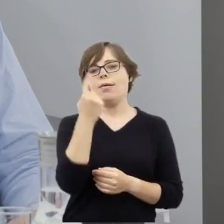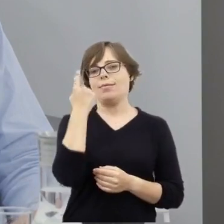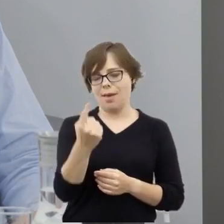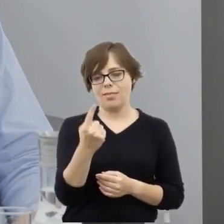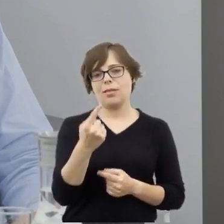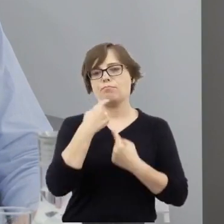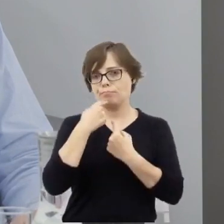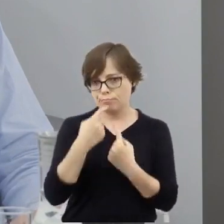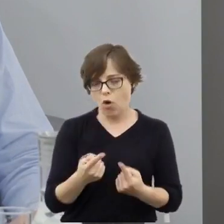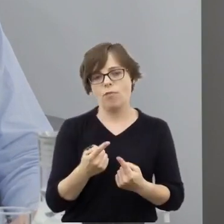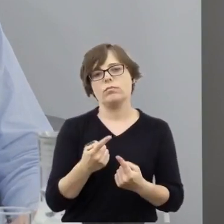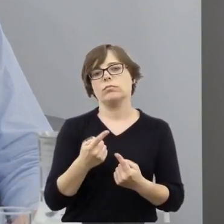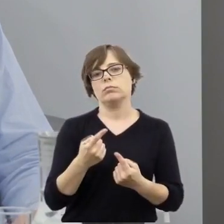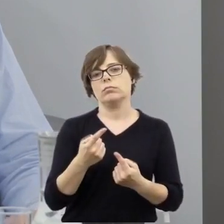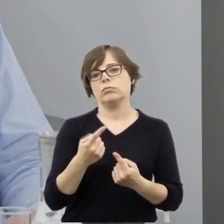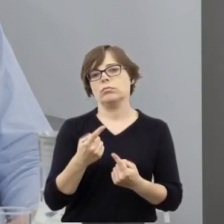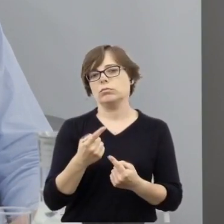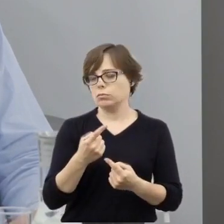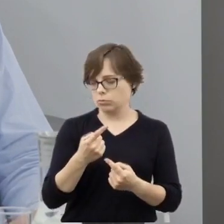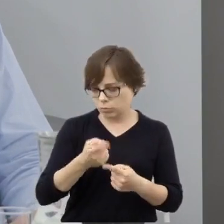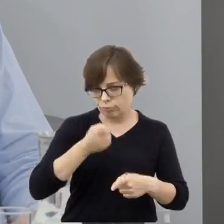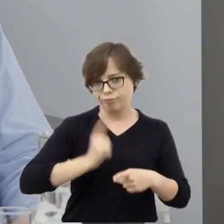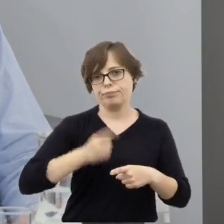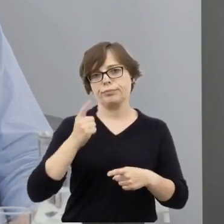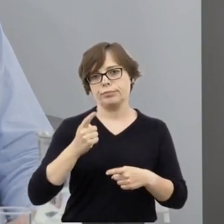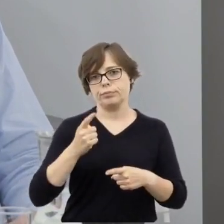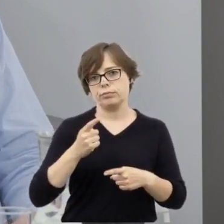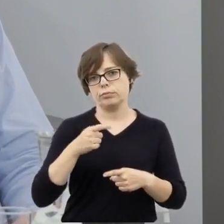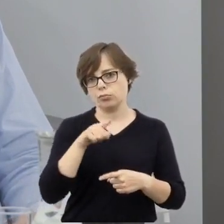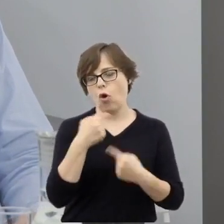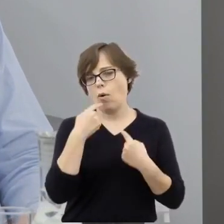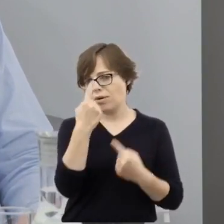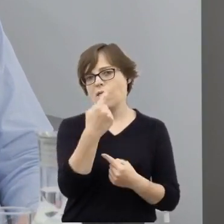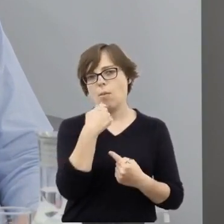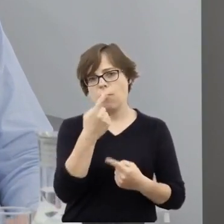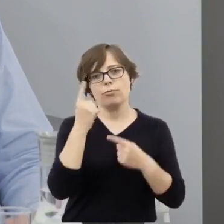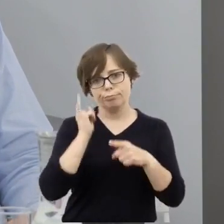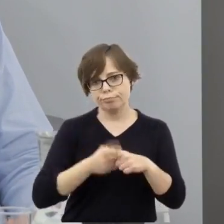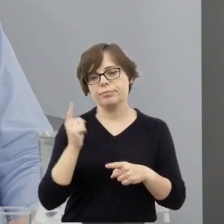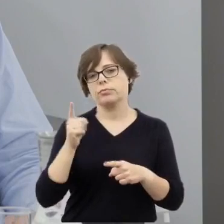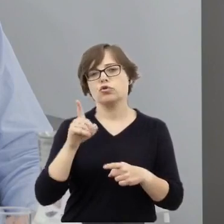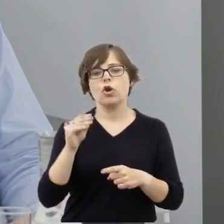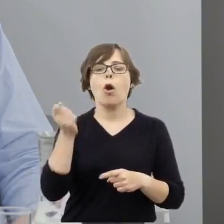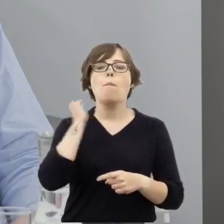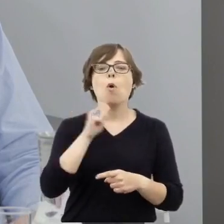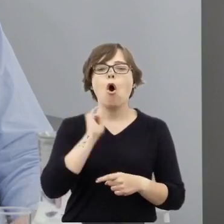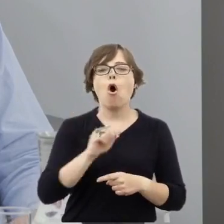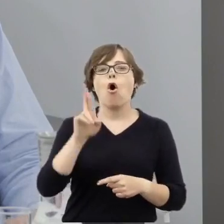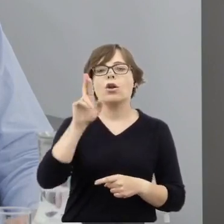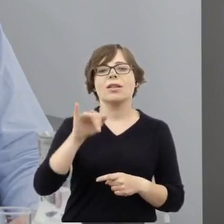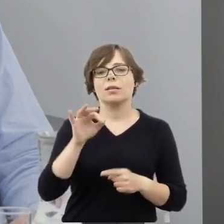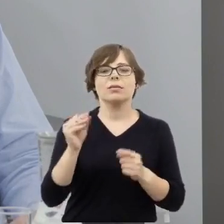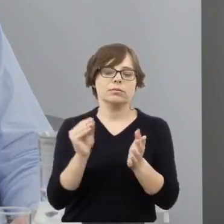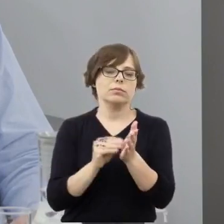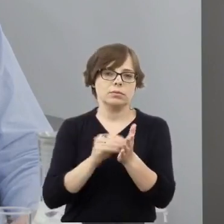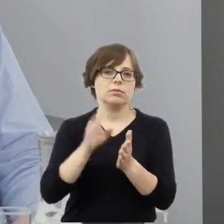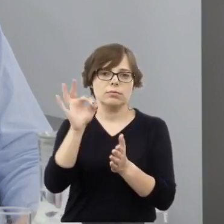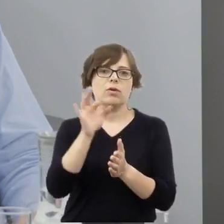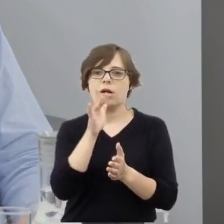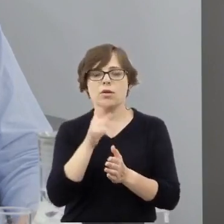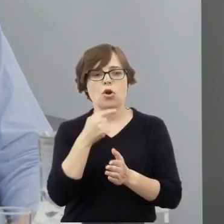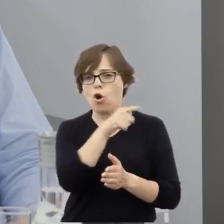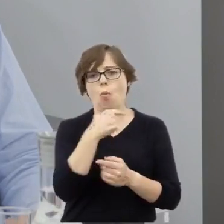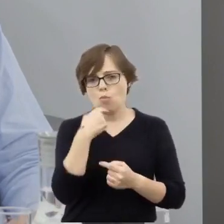oświadczenie w sprawie mordu rytualnego, stwierdzając jednoznacznie, że wszelkie